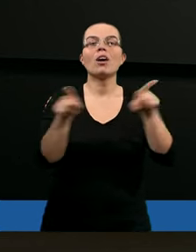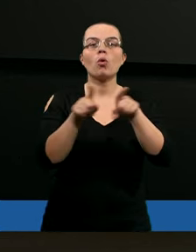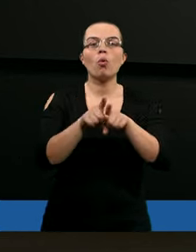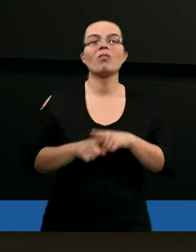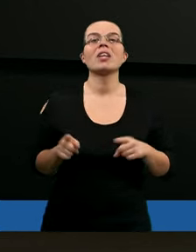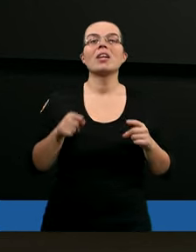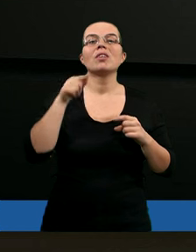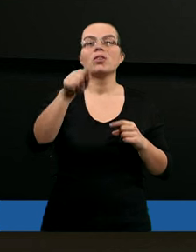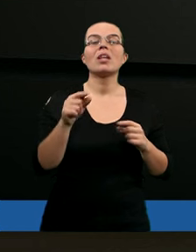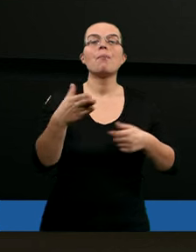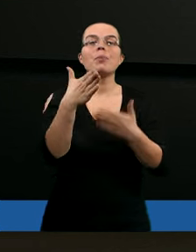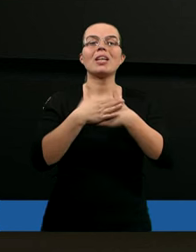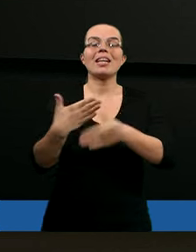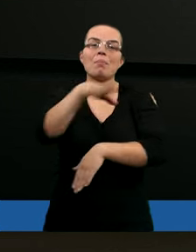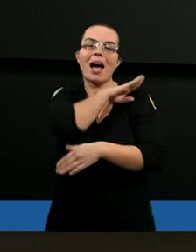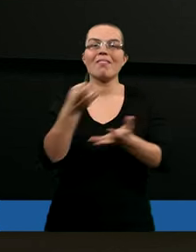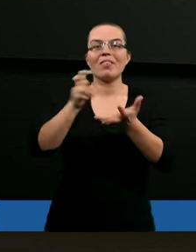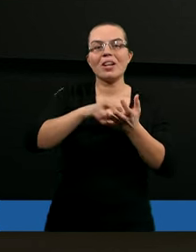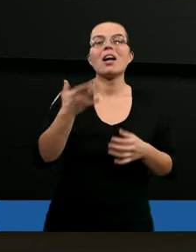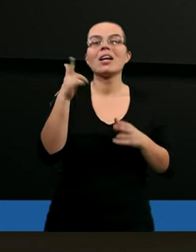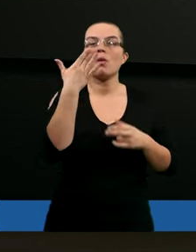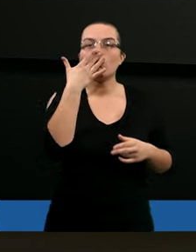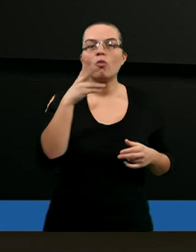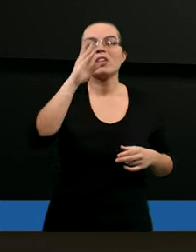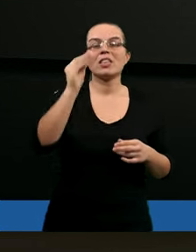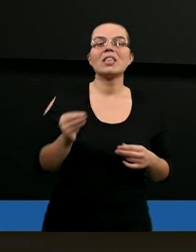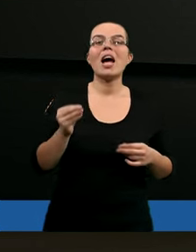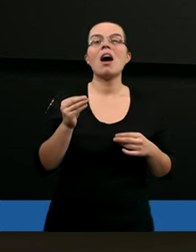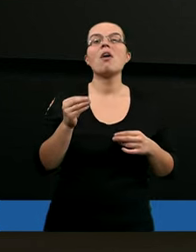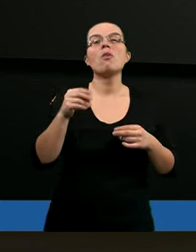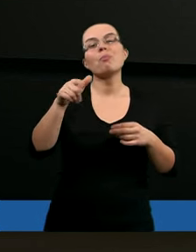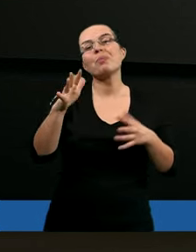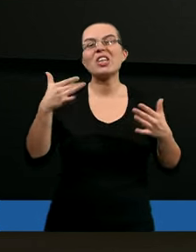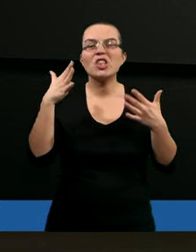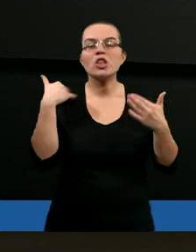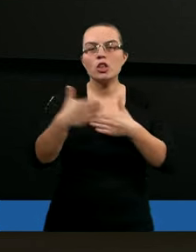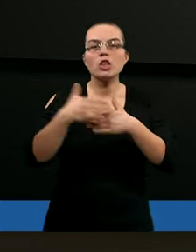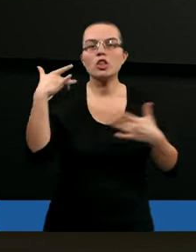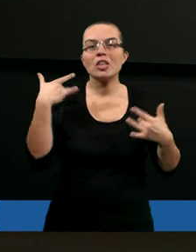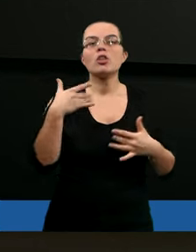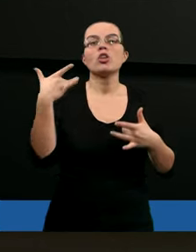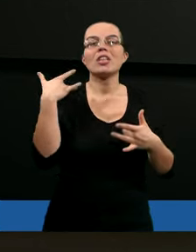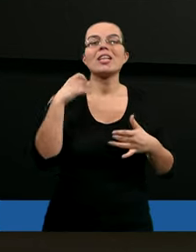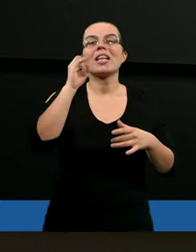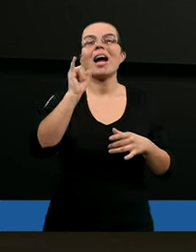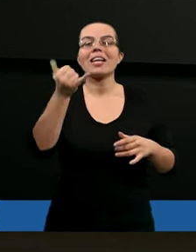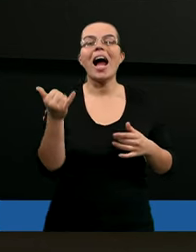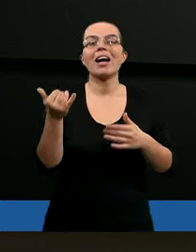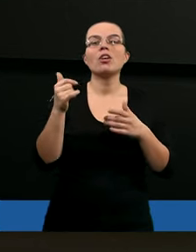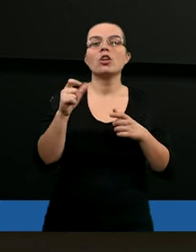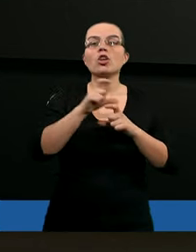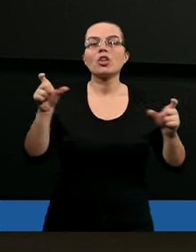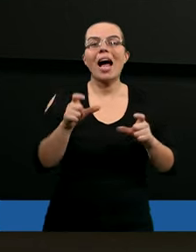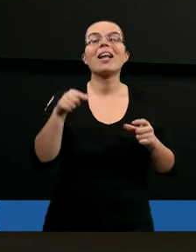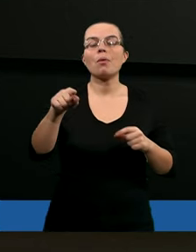właśnie w zmartwychwstanie, kiedy mówi, że wierzę, że mój odkupiciel żyje jako ostatni nad prochem